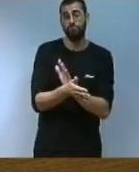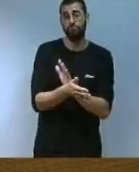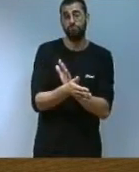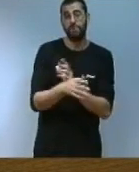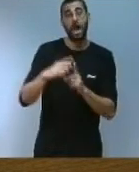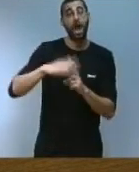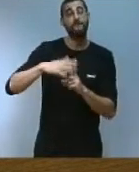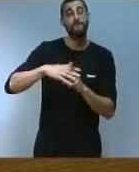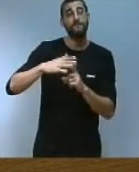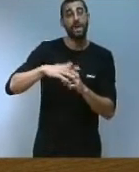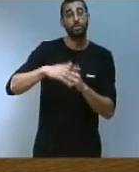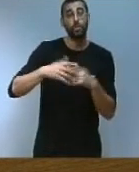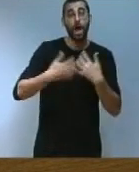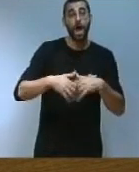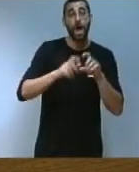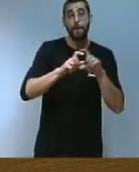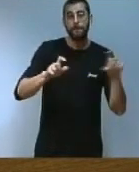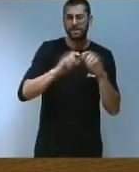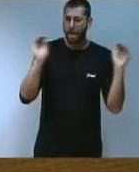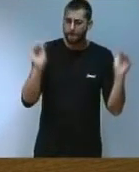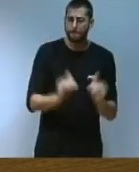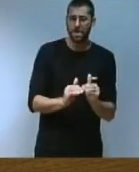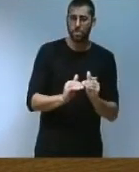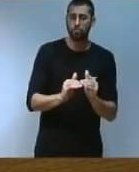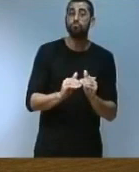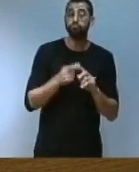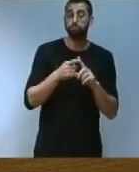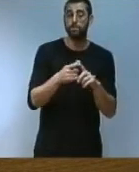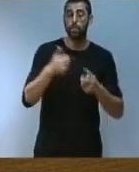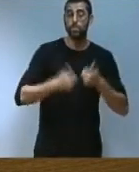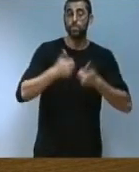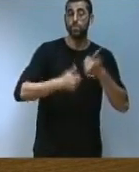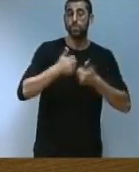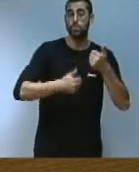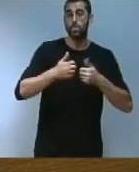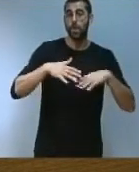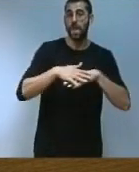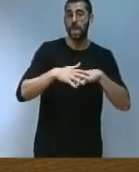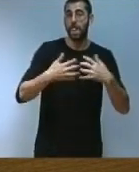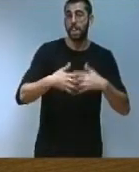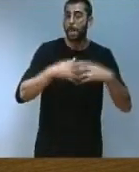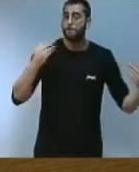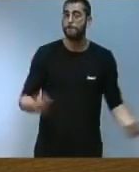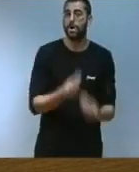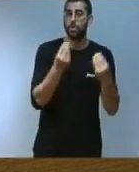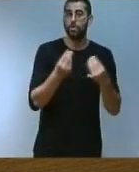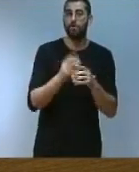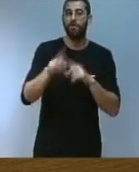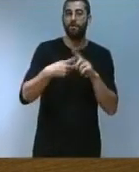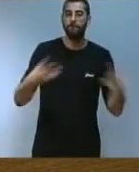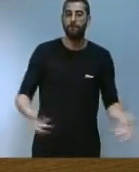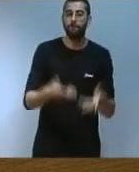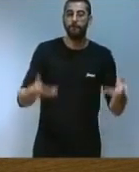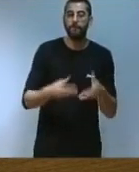factura elèctrica de les empreses per tal de millorar la competitivitat del teixit empresarial. I continuarem impulsant l'eficiència